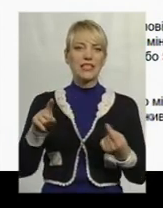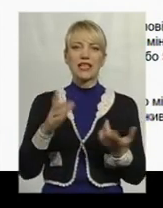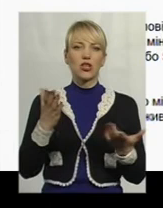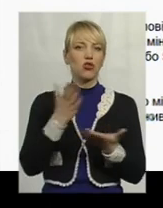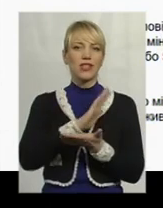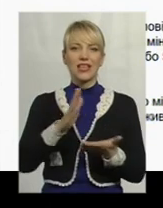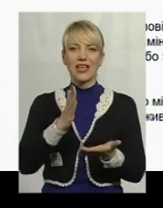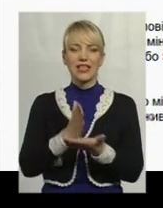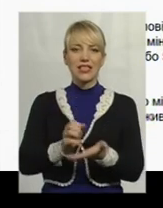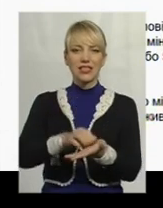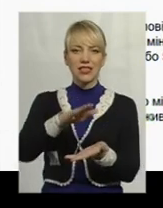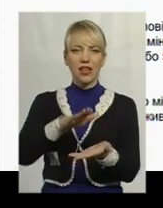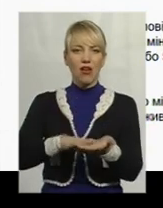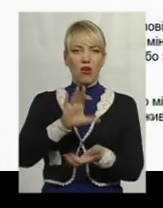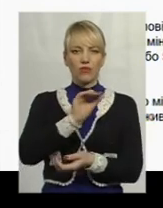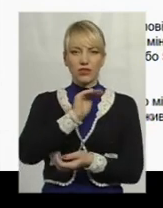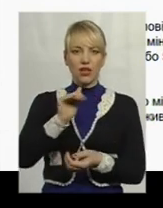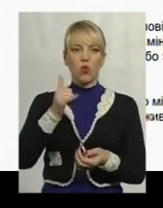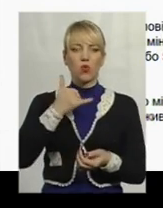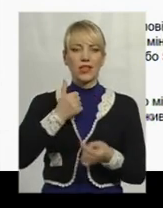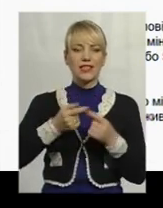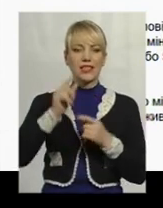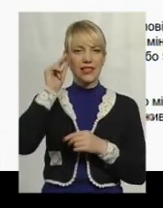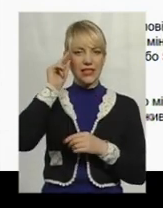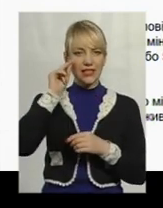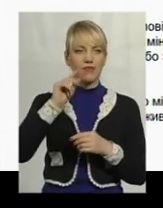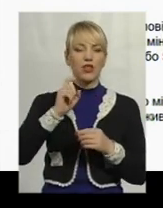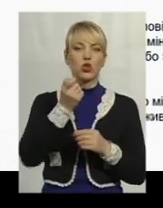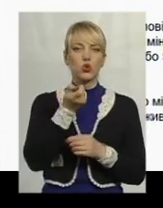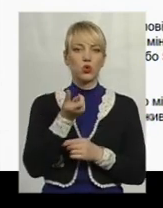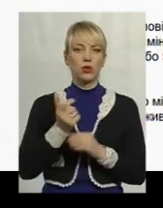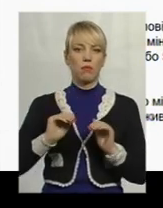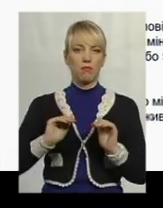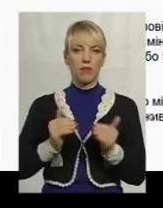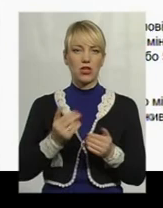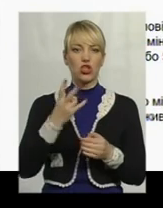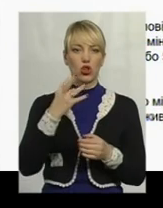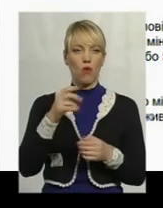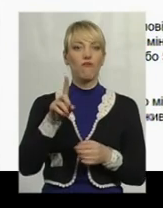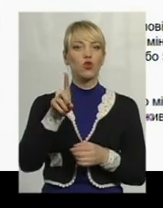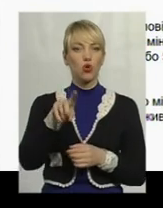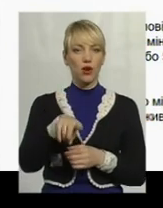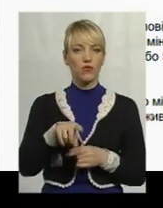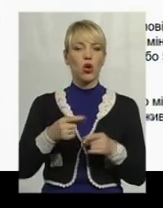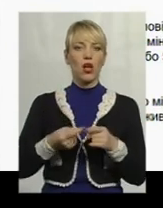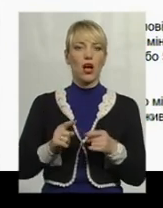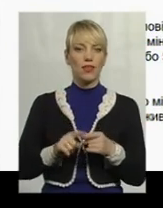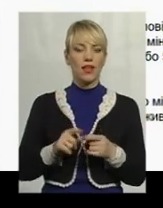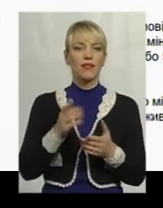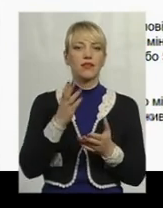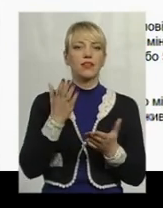бізнесу, у нас цифра чуть менше, но все равно она достаточно угрожаюча.